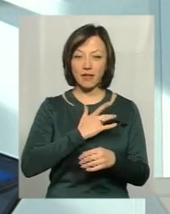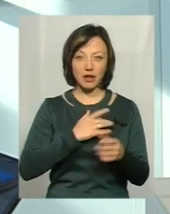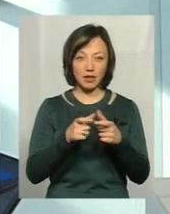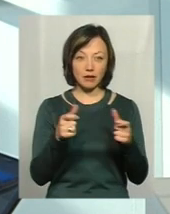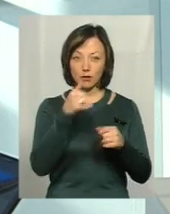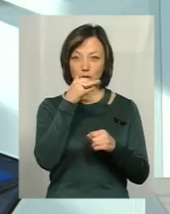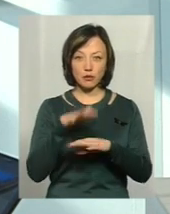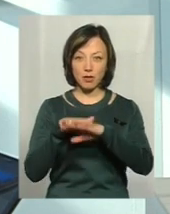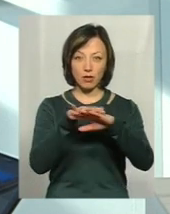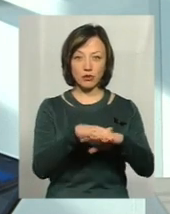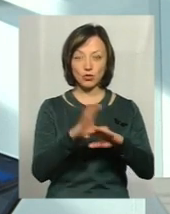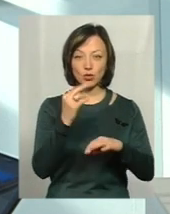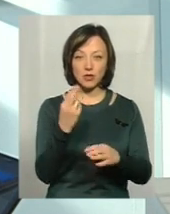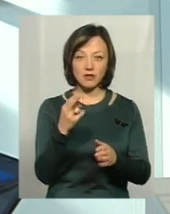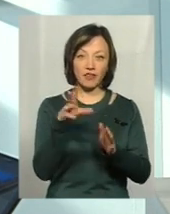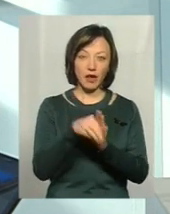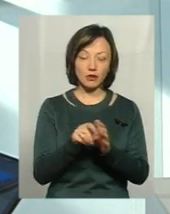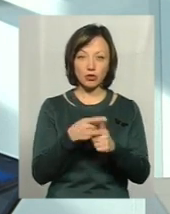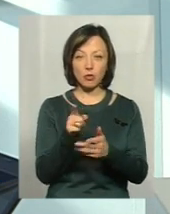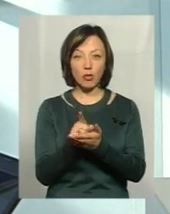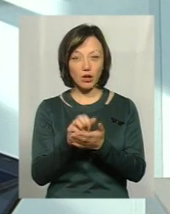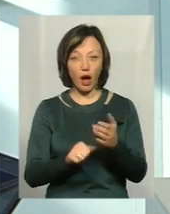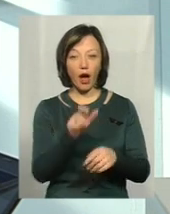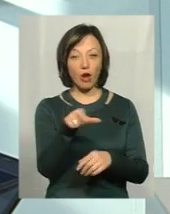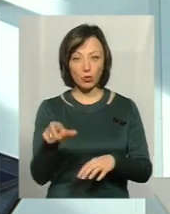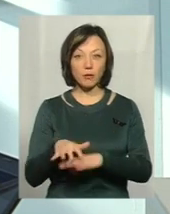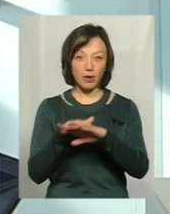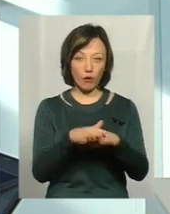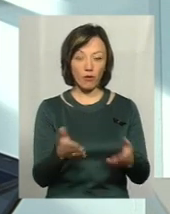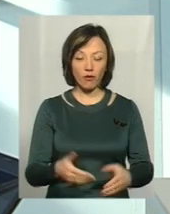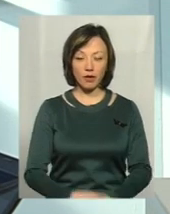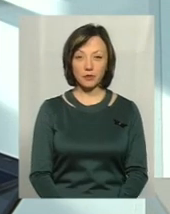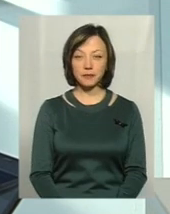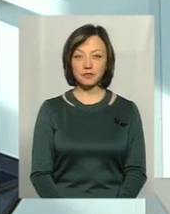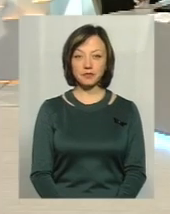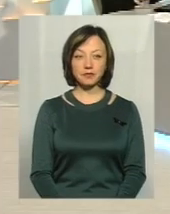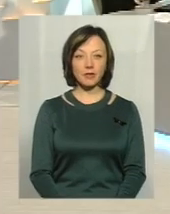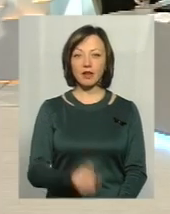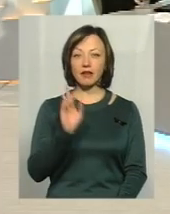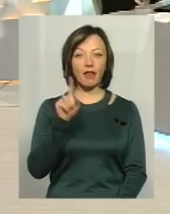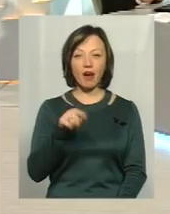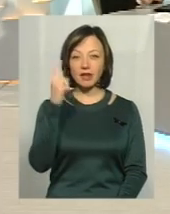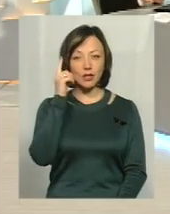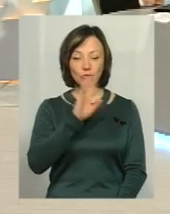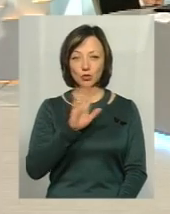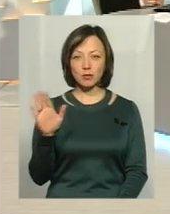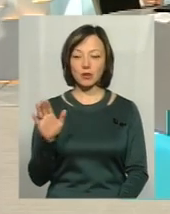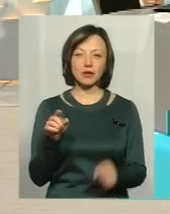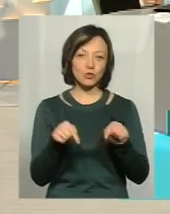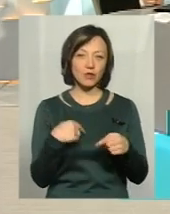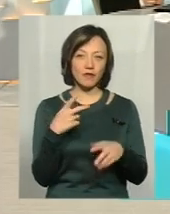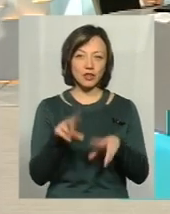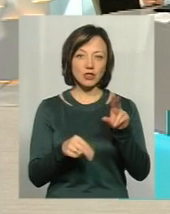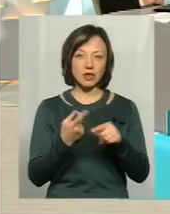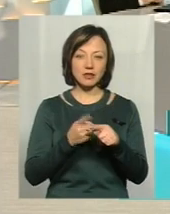карта, я не можу ти перераховувати соціальний внесок чи податки, а люди перераховували. Тобто навіть не задумувалися. Так, ну тут я так